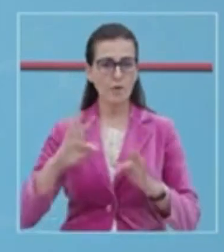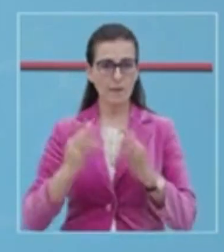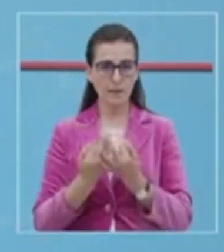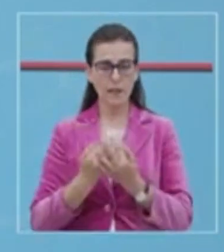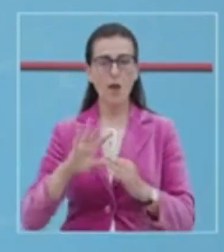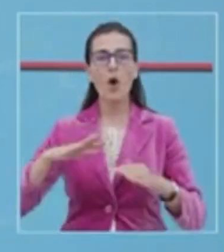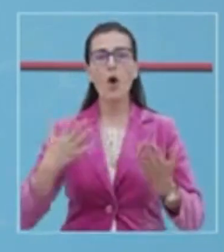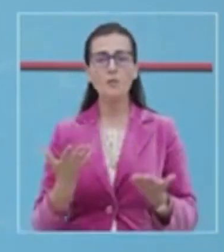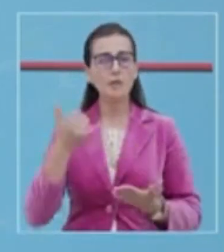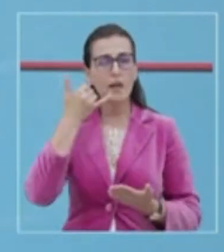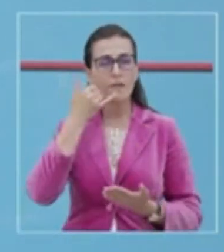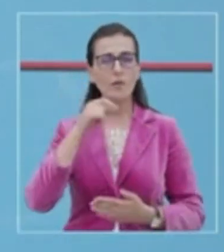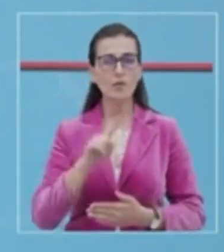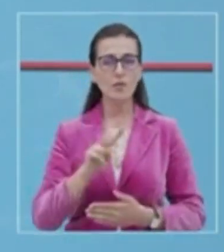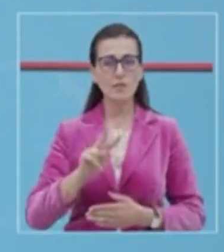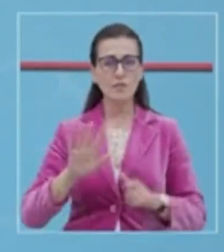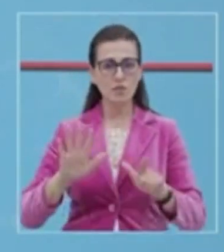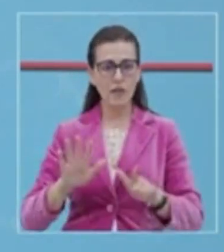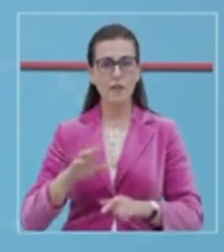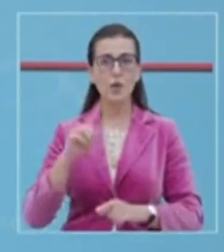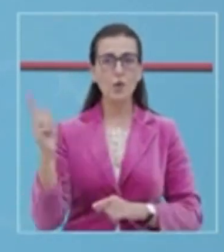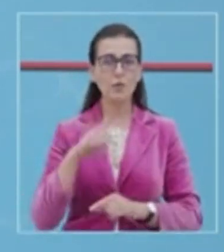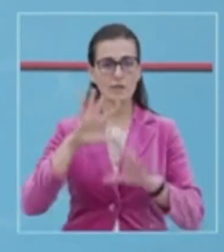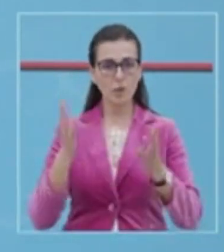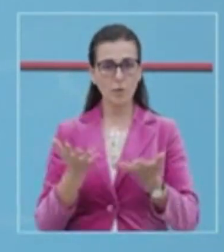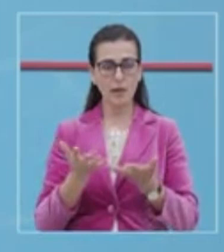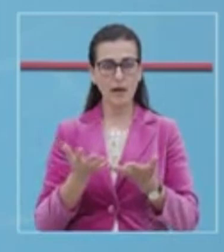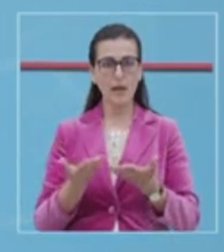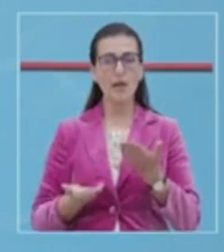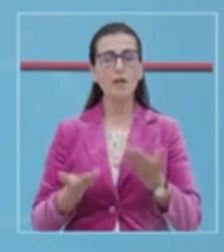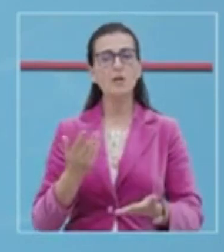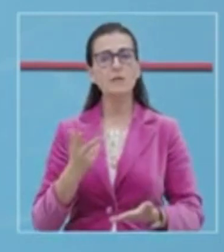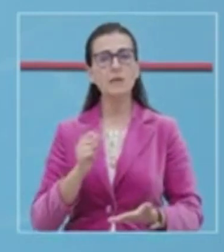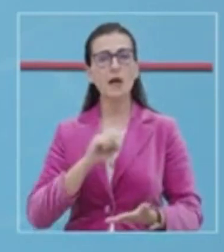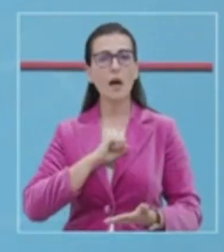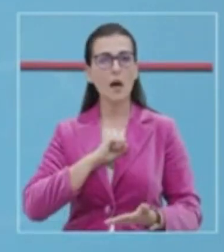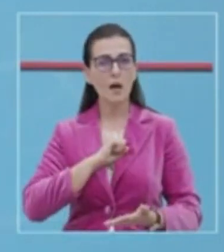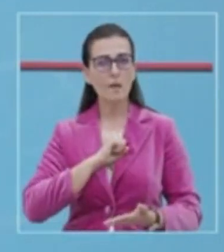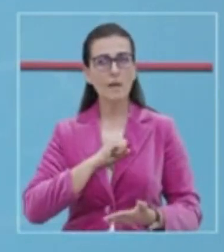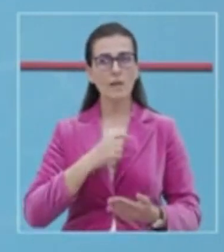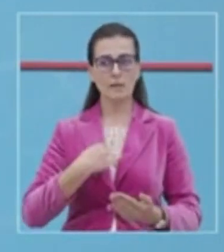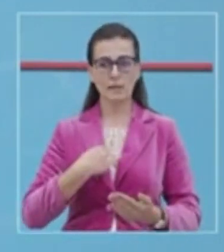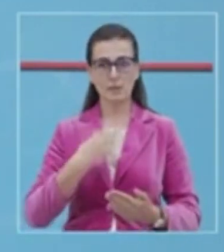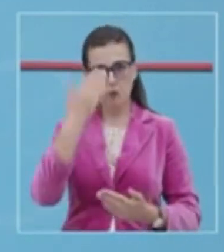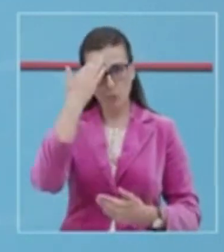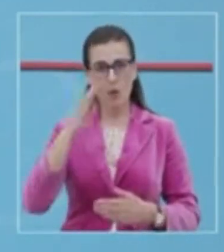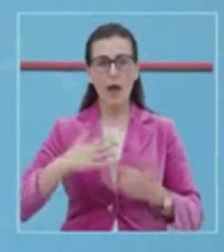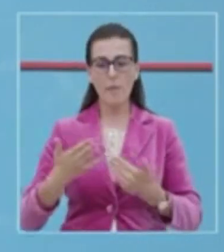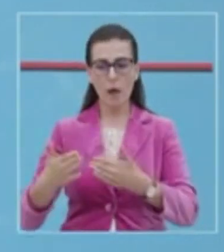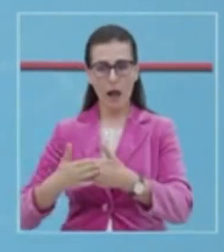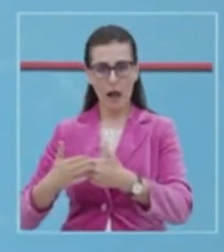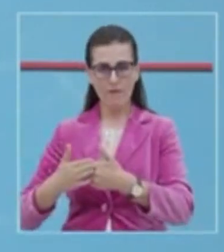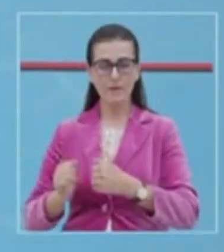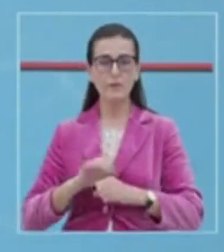urgjensën komptare në numërin 127, nëse dyshoni nëse ju apo një i afermi juaj, është i